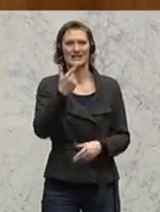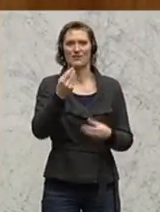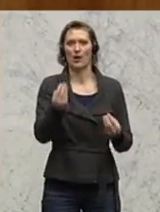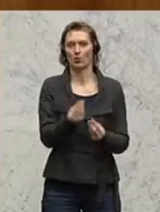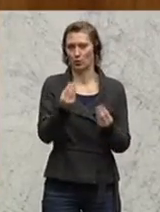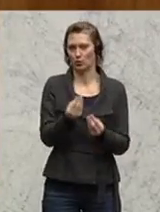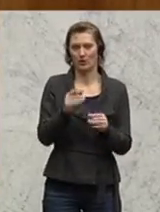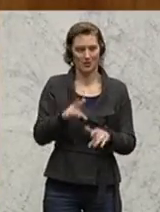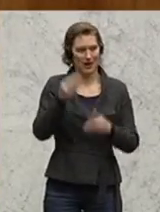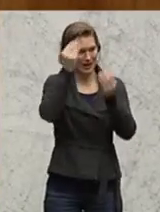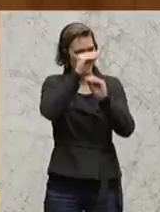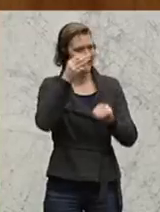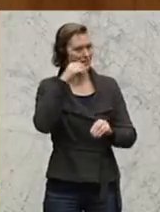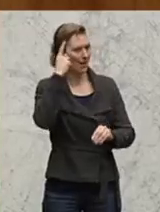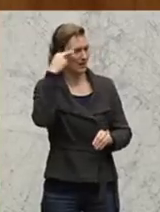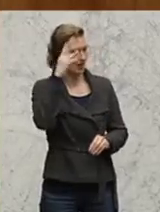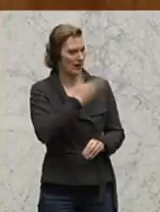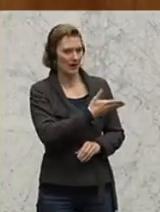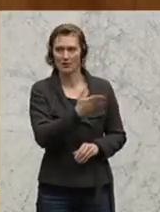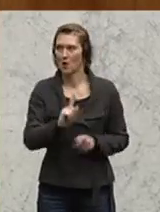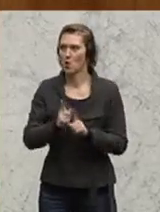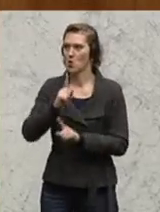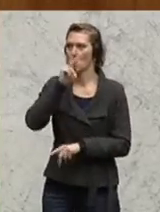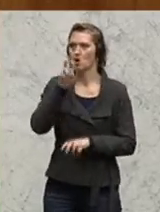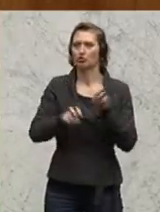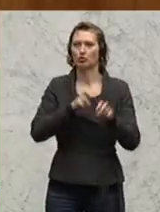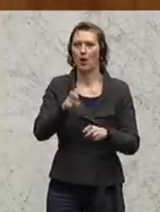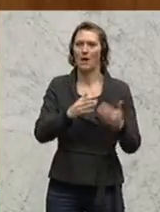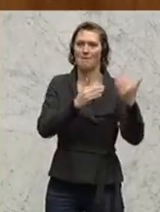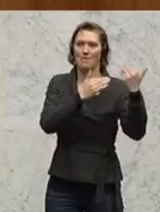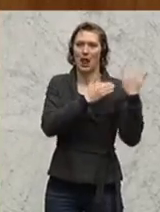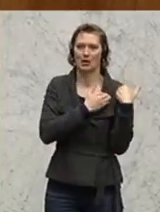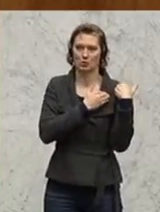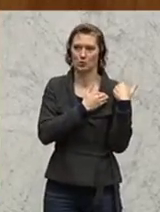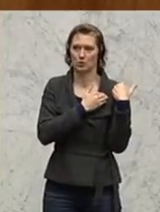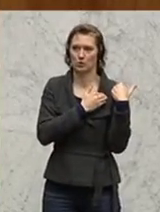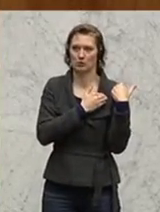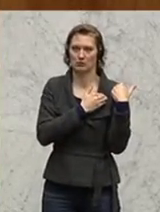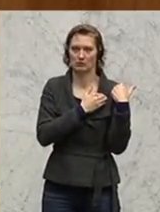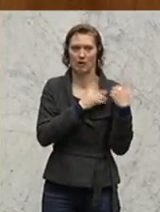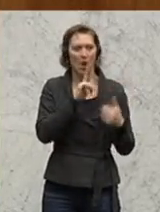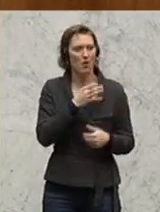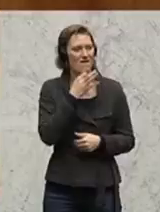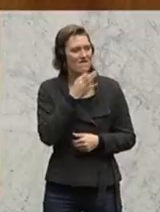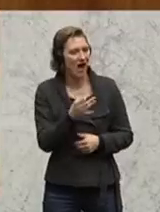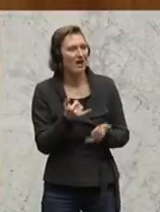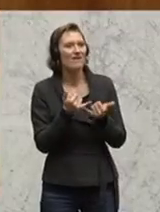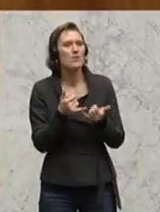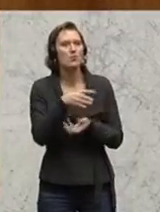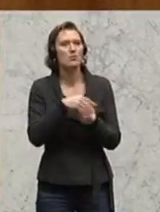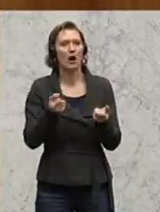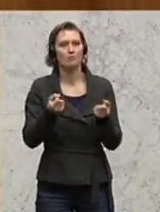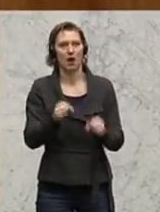Gründe dafür, sehr geehrte Damen und Herren. Das ist erstens die hohe Steuerlast und zweitens ist das eine Frage der Macht.